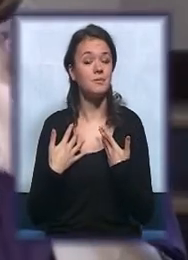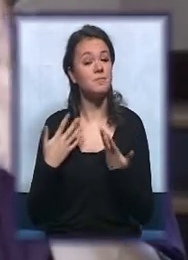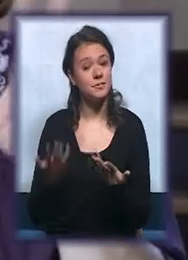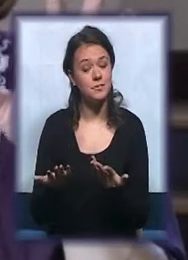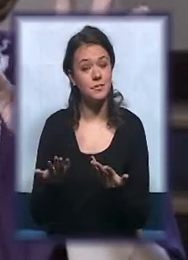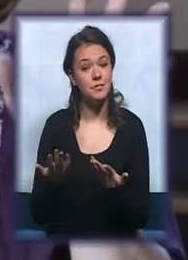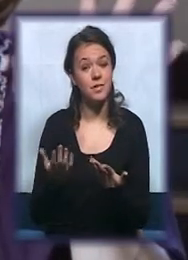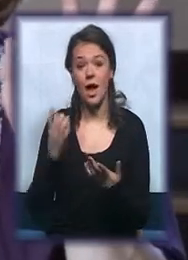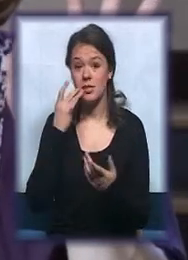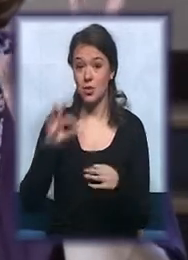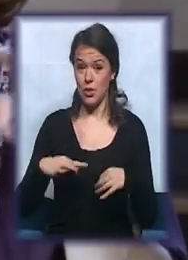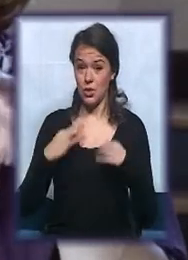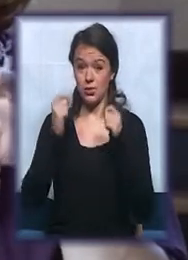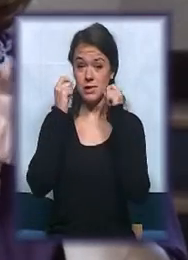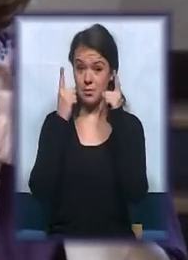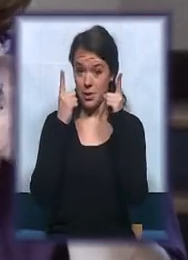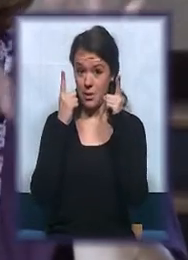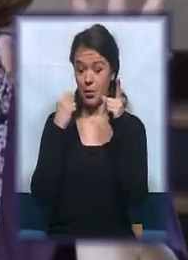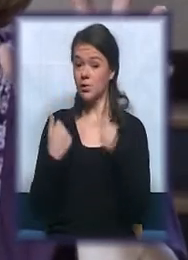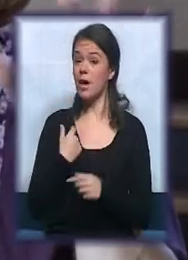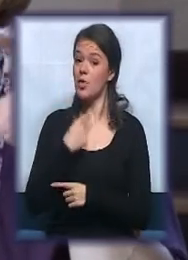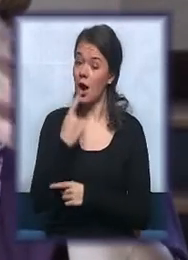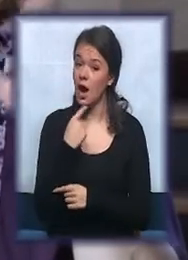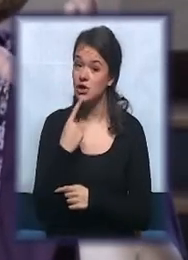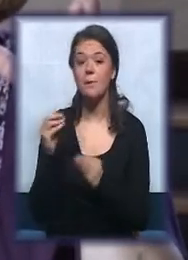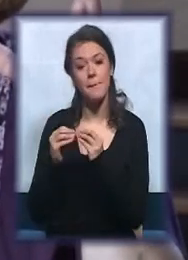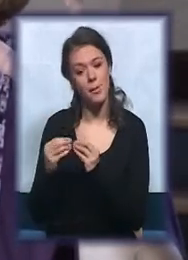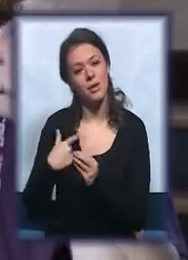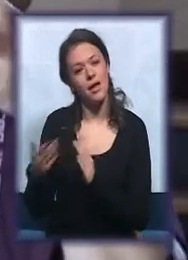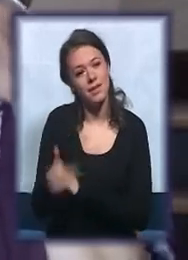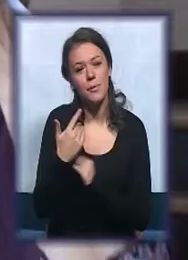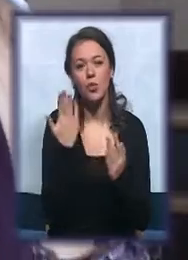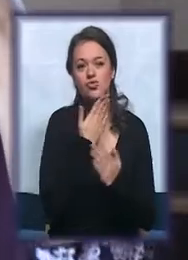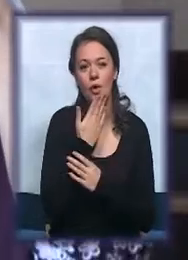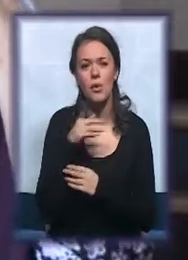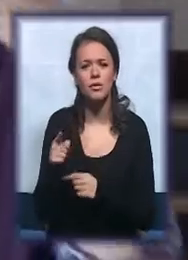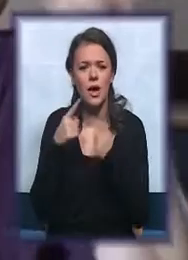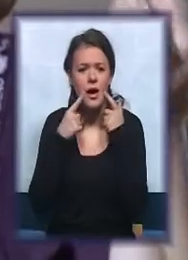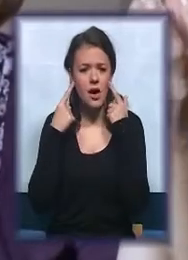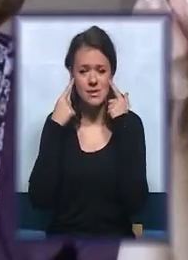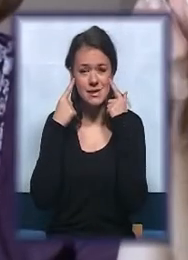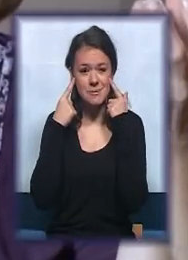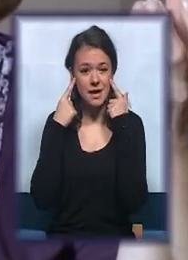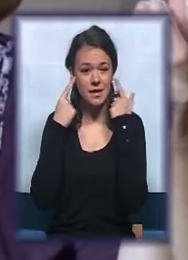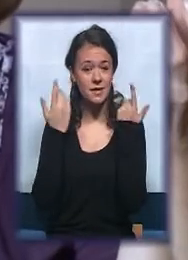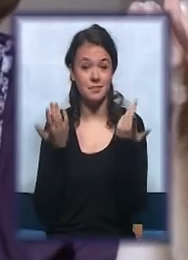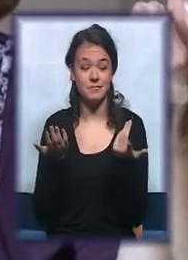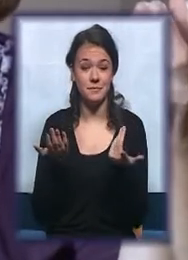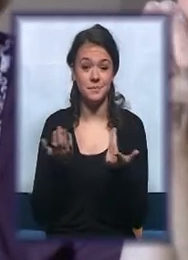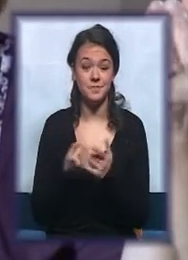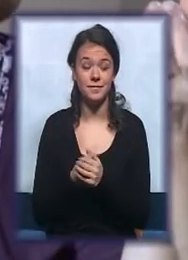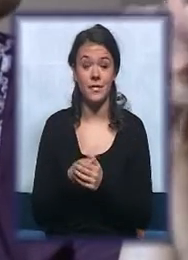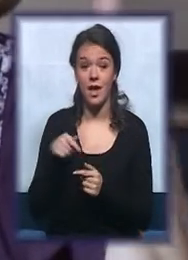reći, ujutru kad se probudi, ja mu kažem, idemo, Boki, u školu, to je osmeh. To je od usta do usta osmeh.